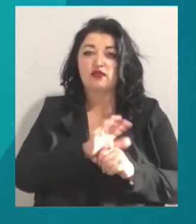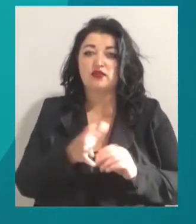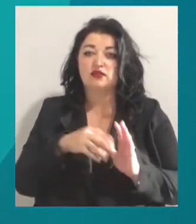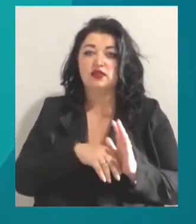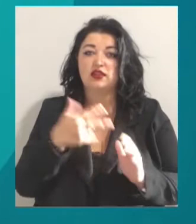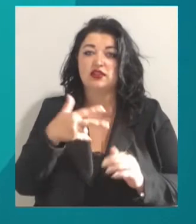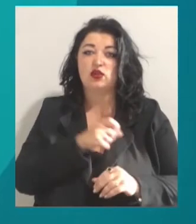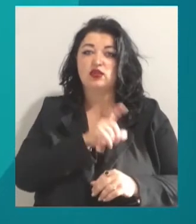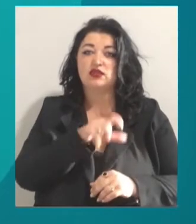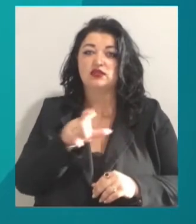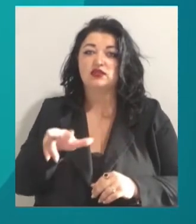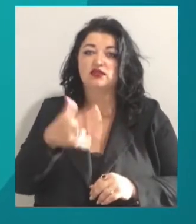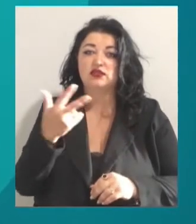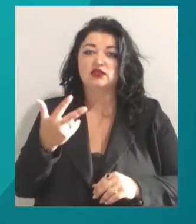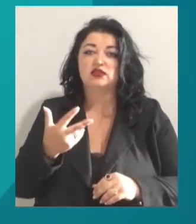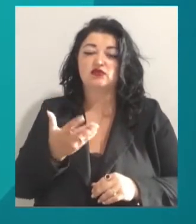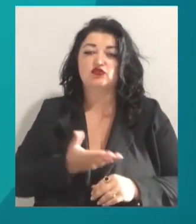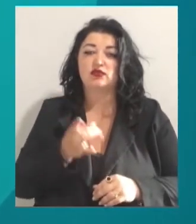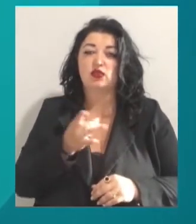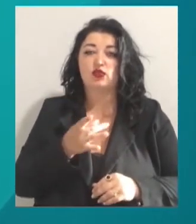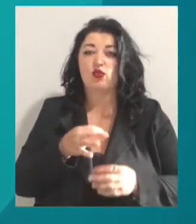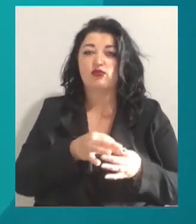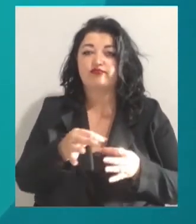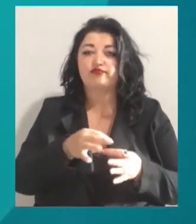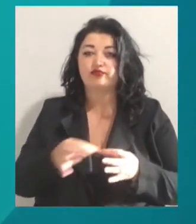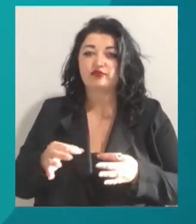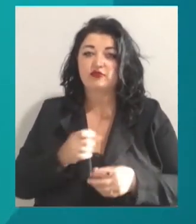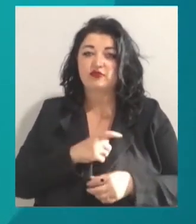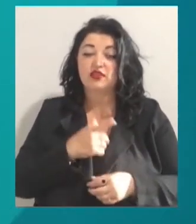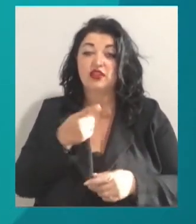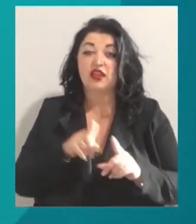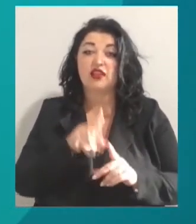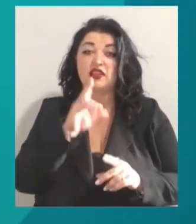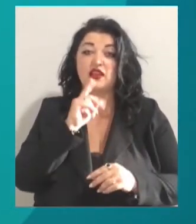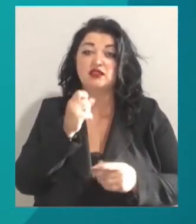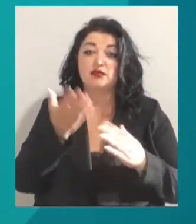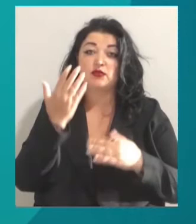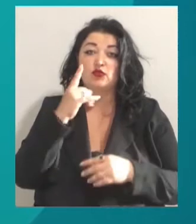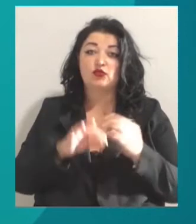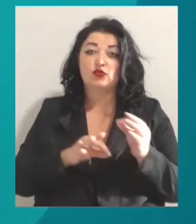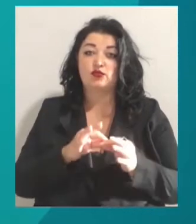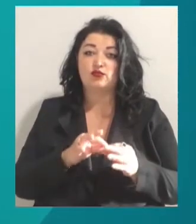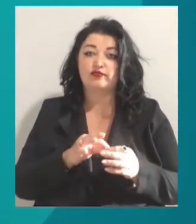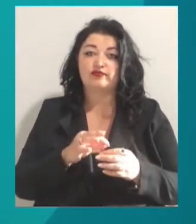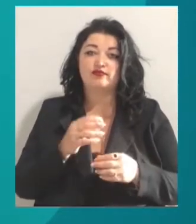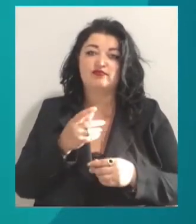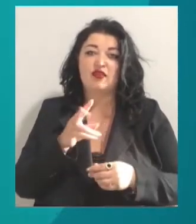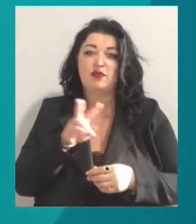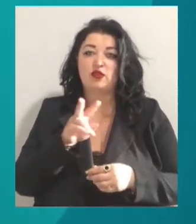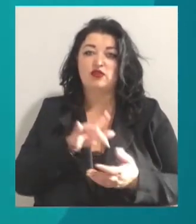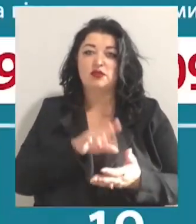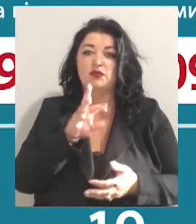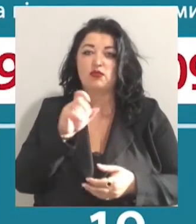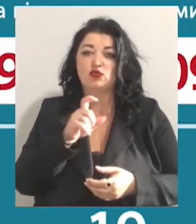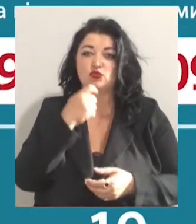одеситів – 33 жителі районів області. Такі дані за минулу добу від Одеської міськради з посиланням на обласний лабораторний центр МОЗ